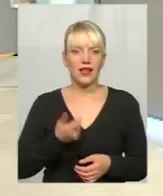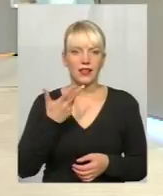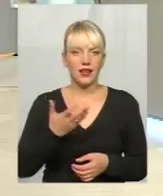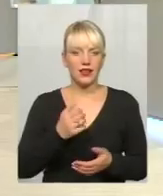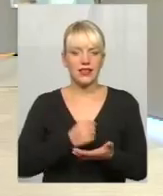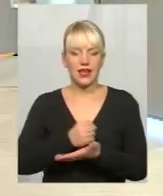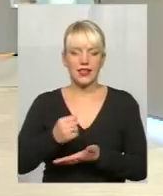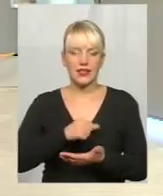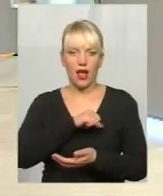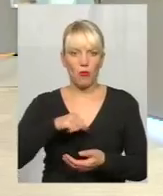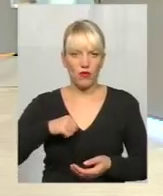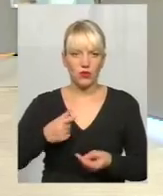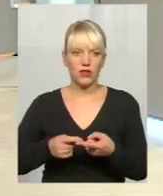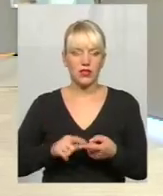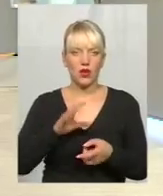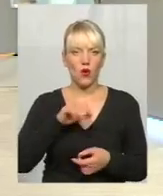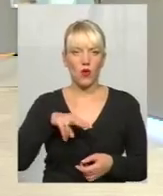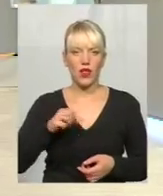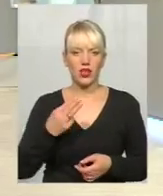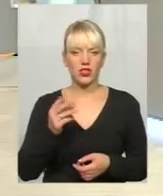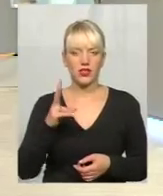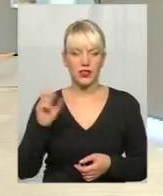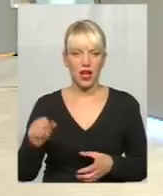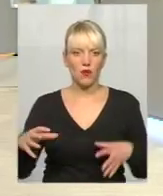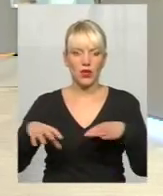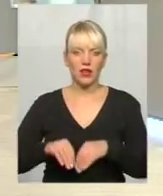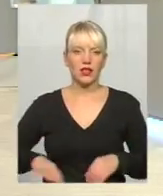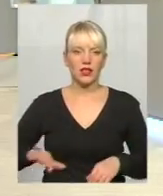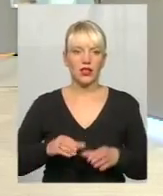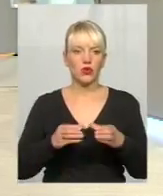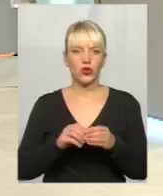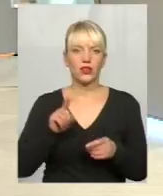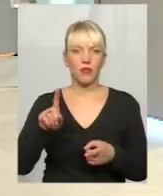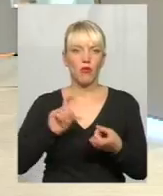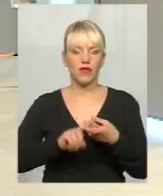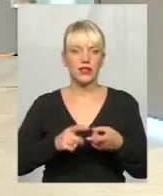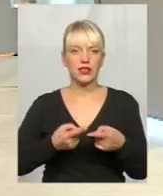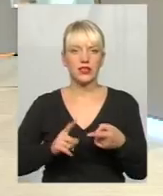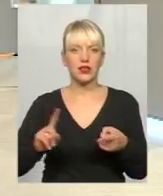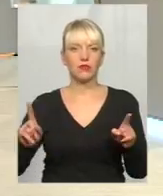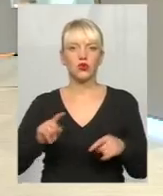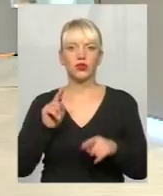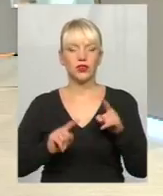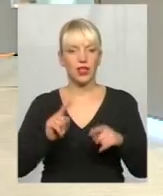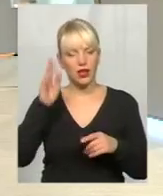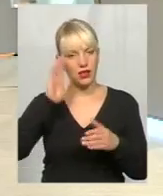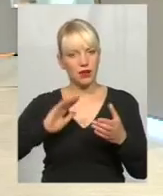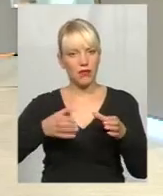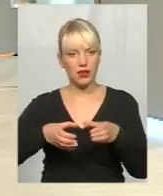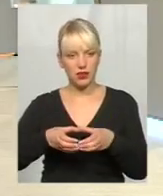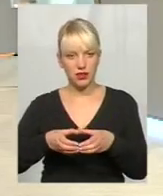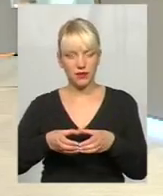-самовисуванців були в Олешинській об'єднаній територіальній громаді. Але там пов'язано це з тим, що деякі партії просто